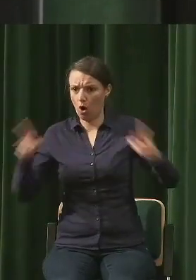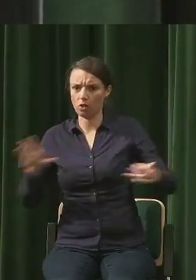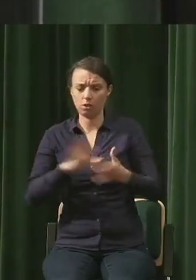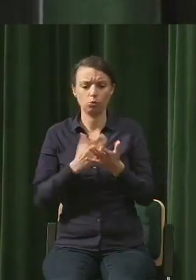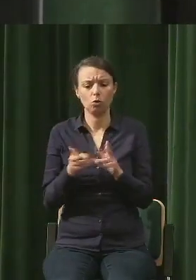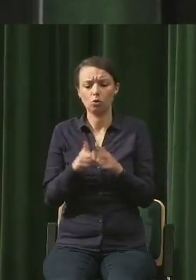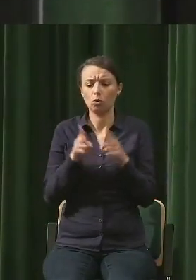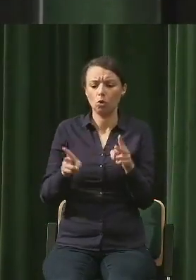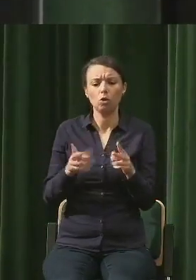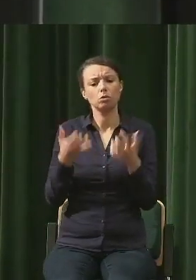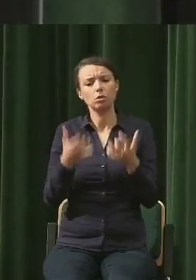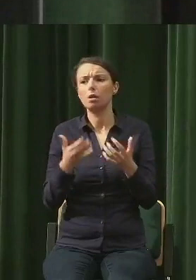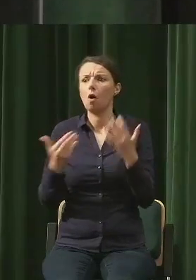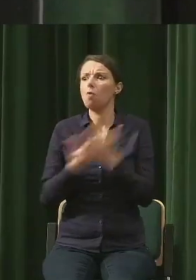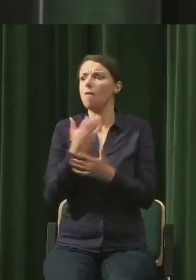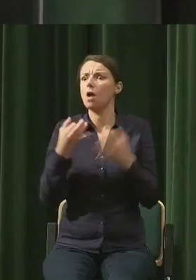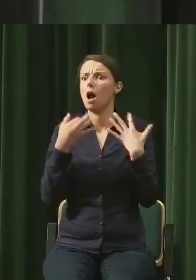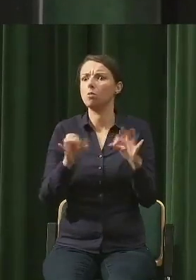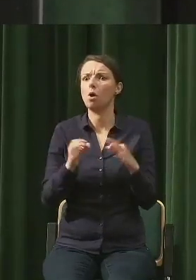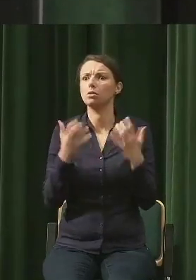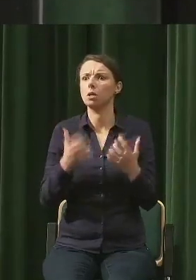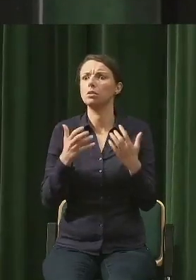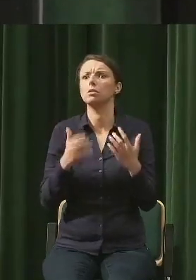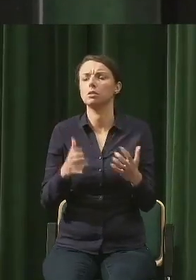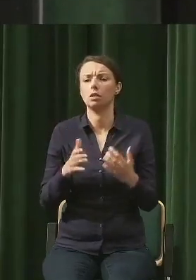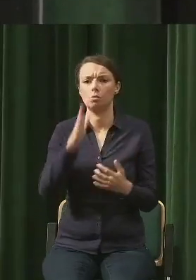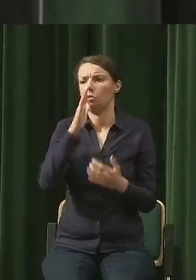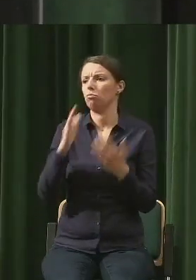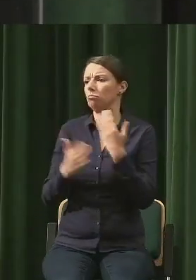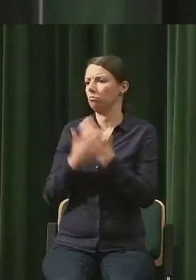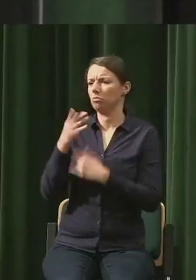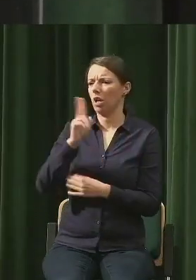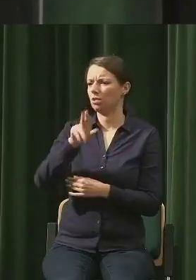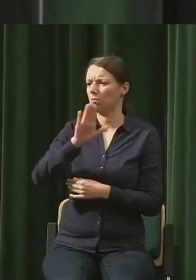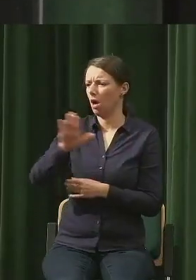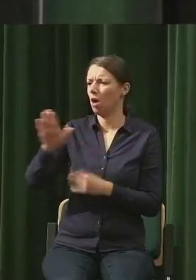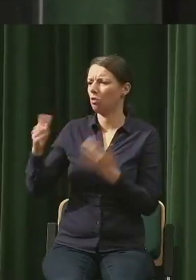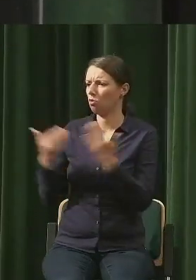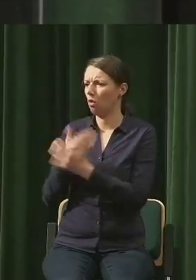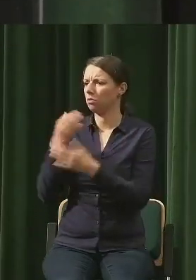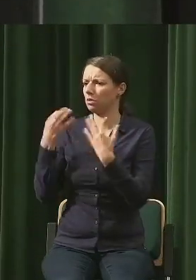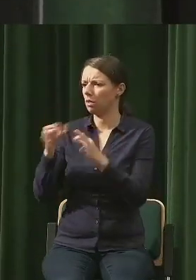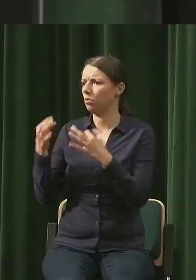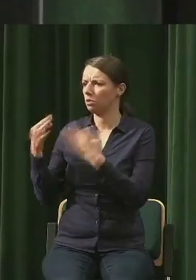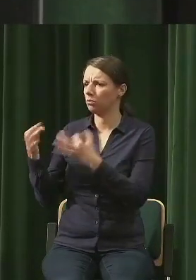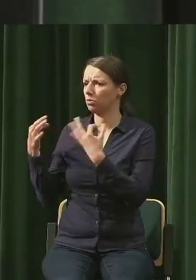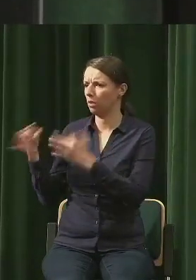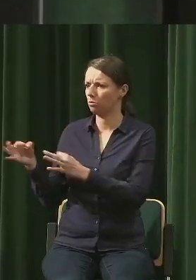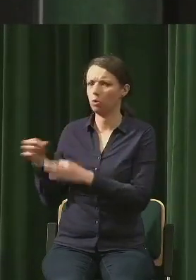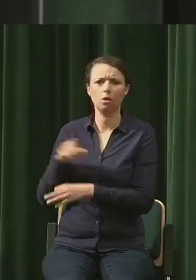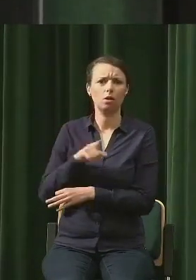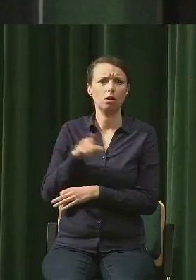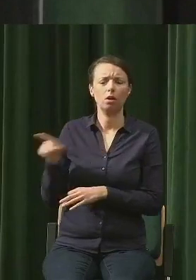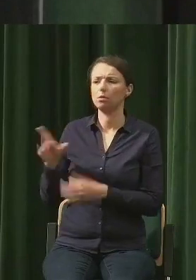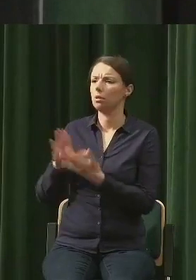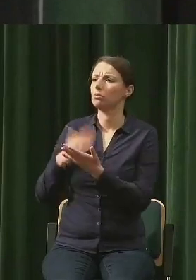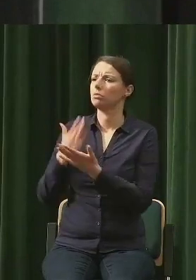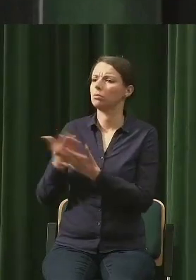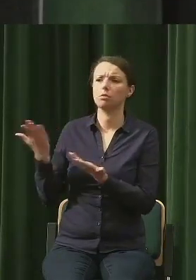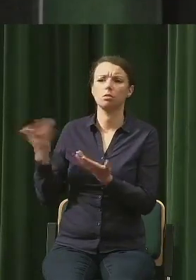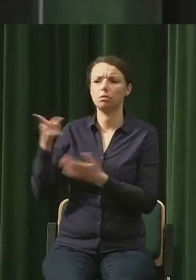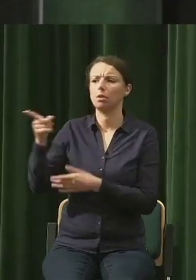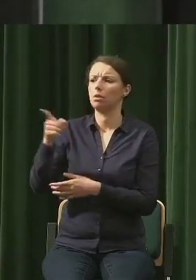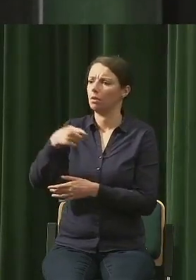się okaże, że jak wszyscy mają te nowe samochody, to zaczynają umierać z powodu zatrucia powietrza